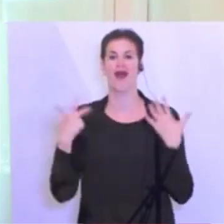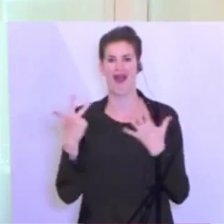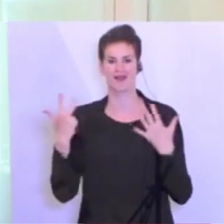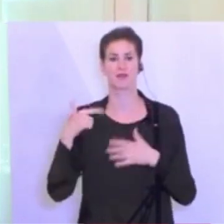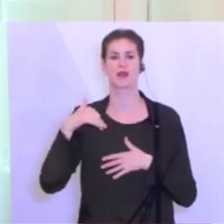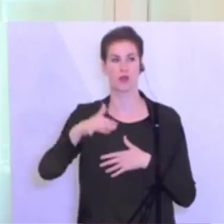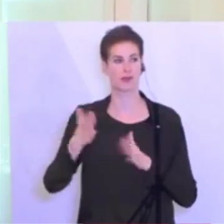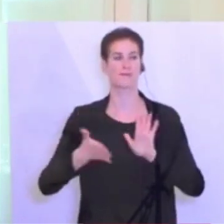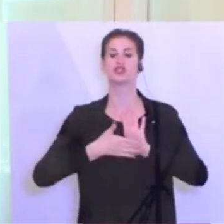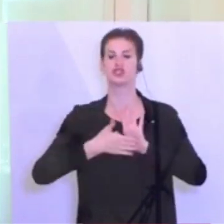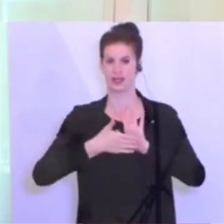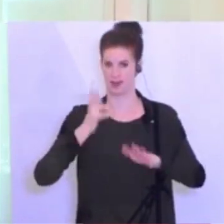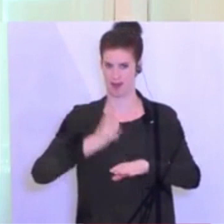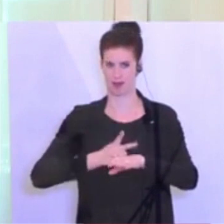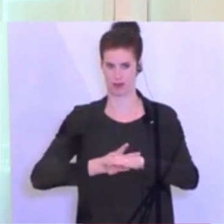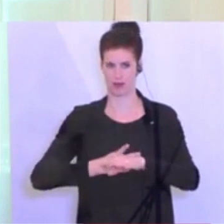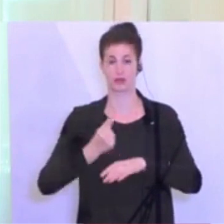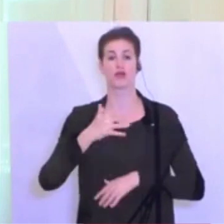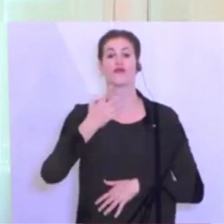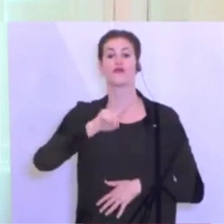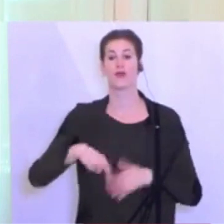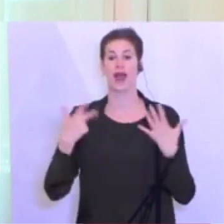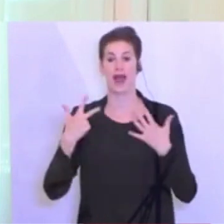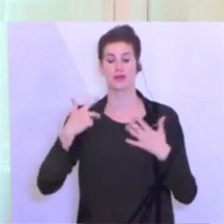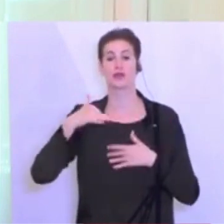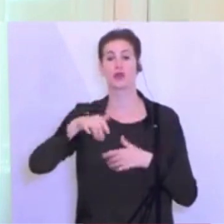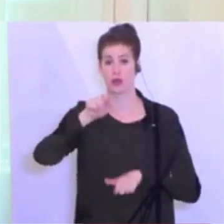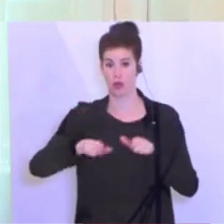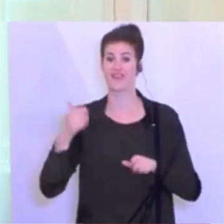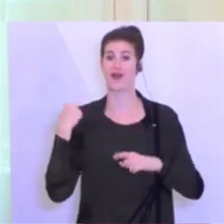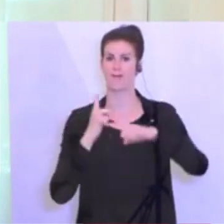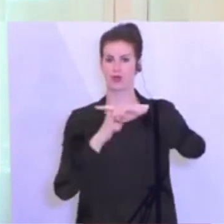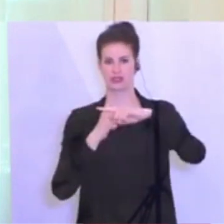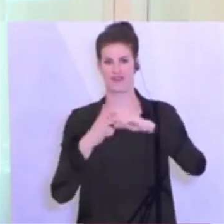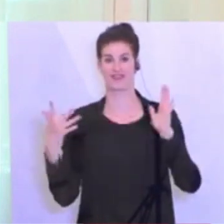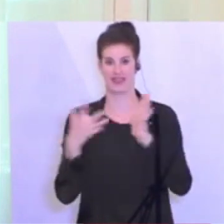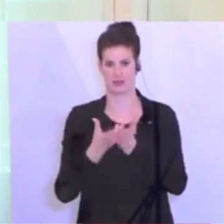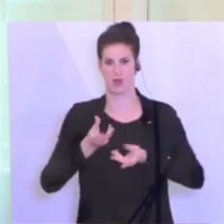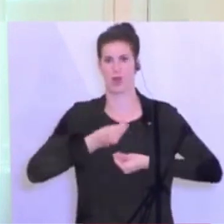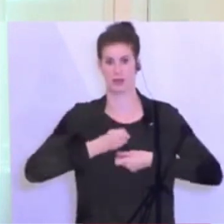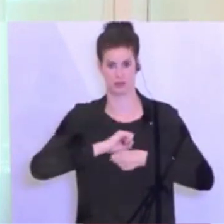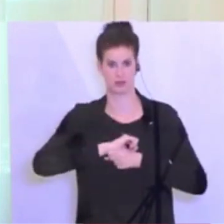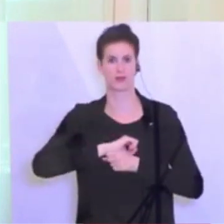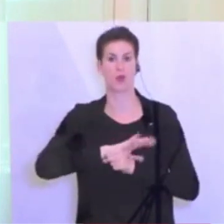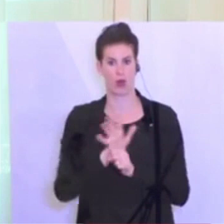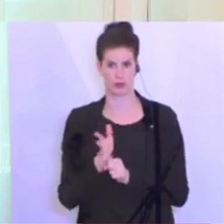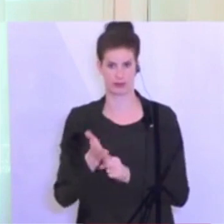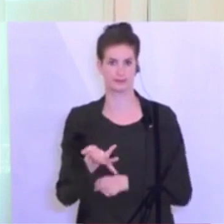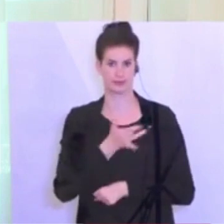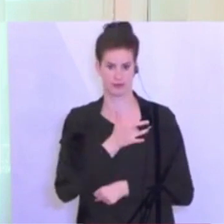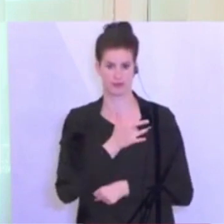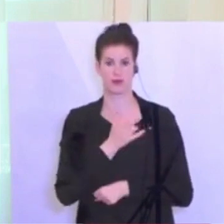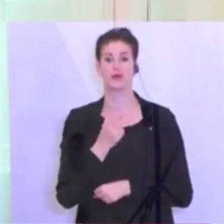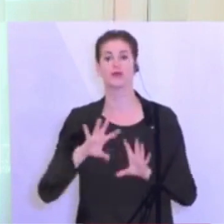Erkrankungen, 5,8 Millionen Menschen, die positiv getestet sind und von denen sind mittlerweile 360.000